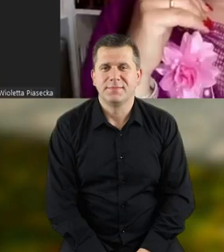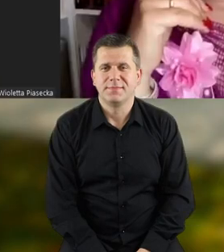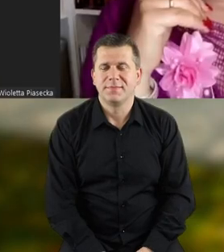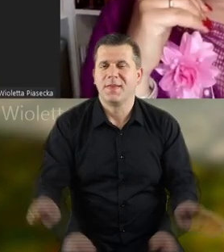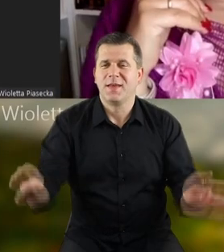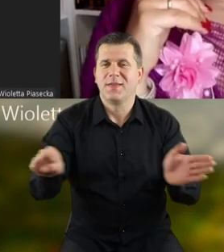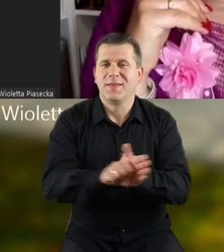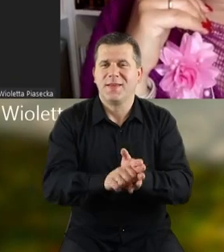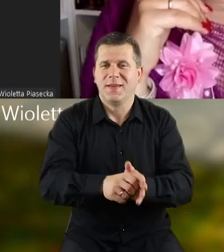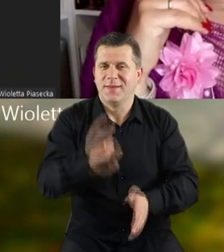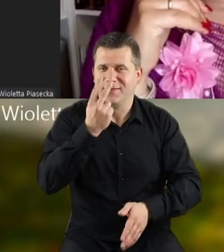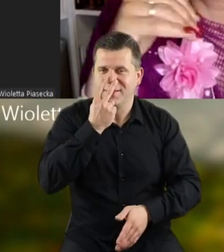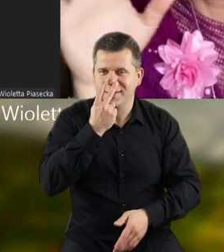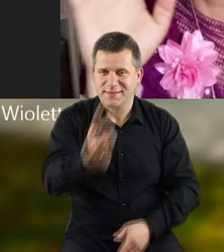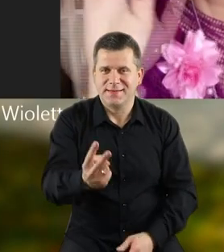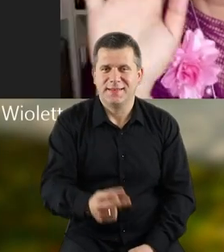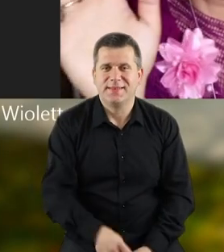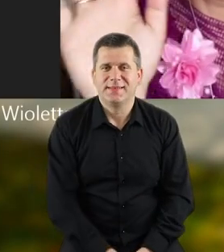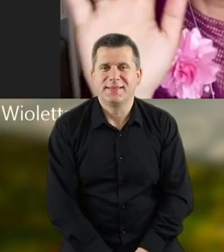Do widzenia! widzenia!